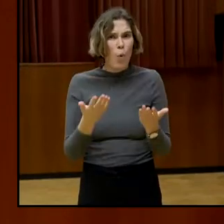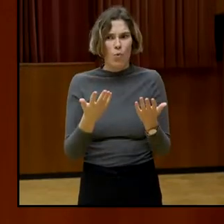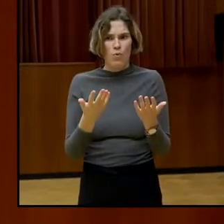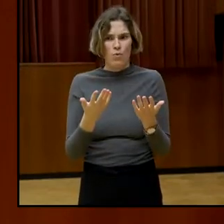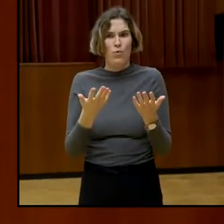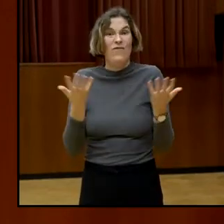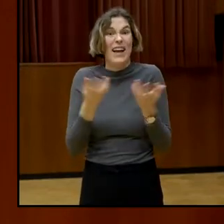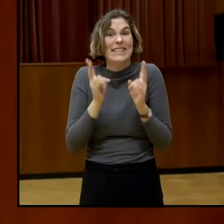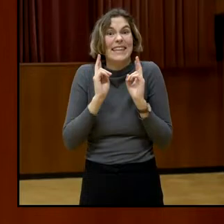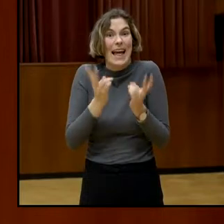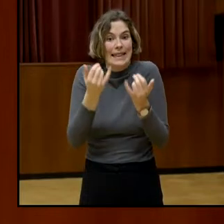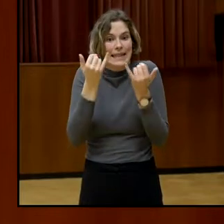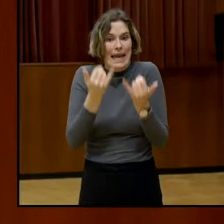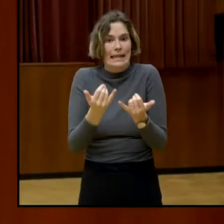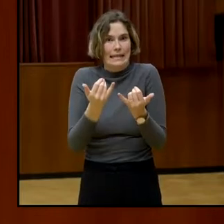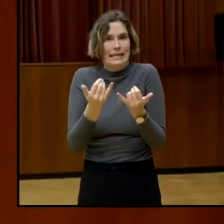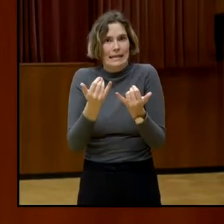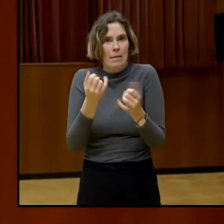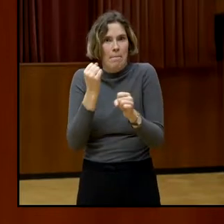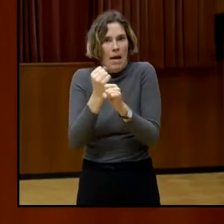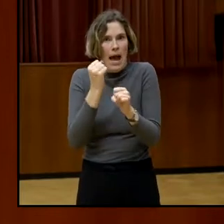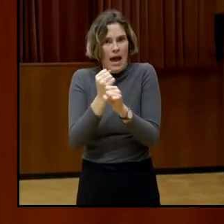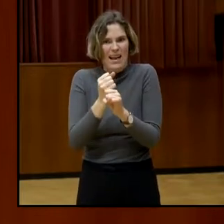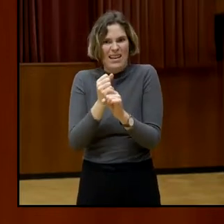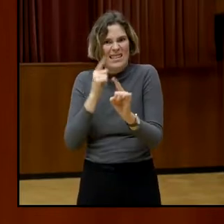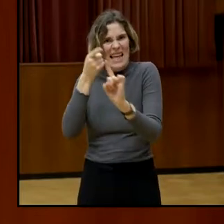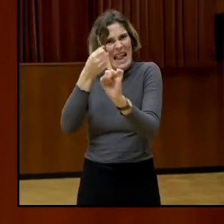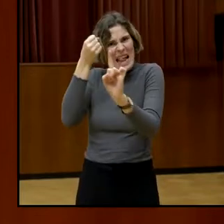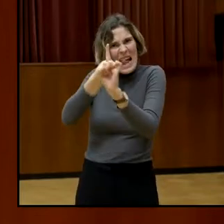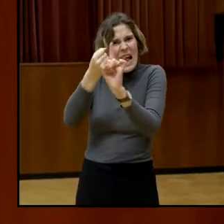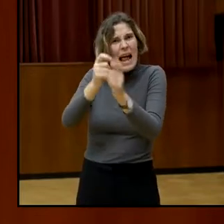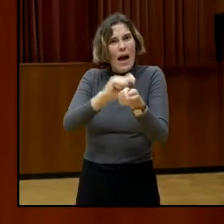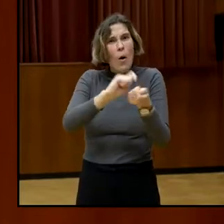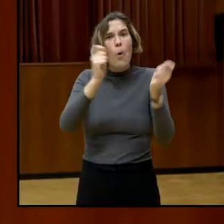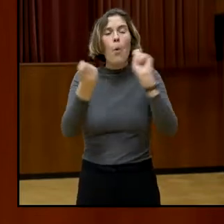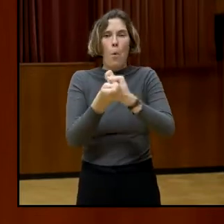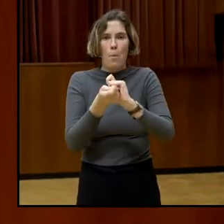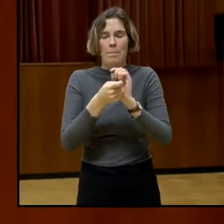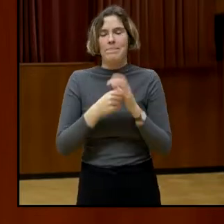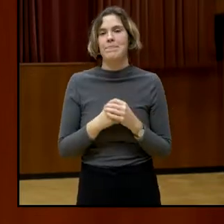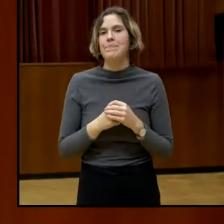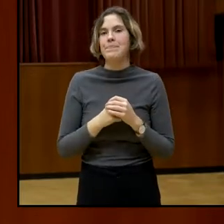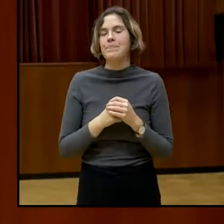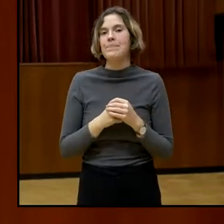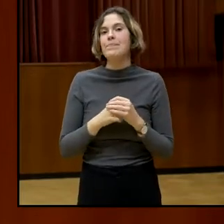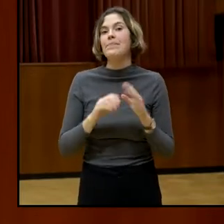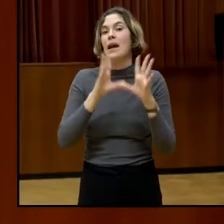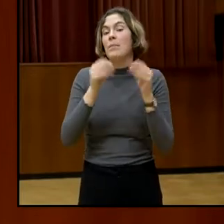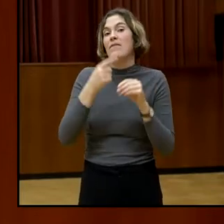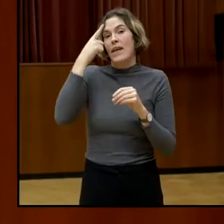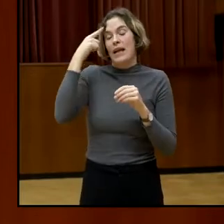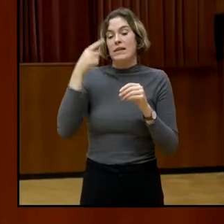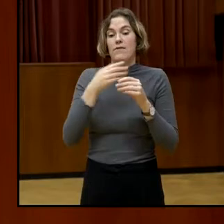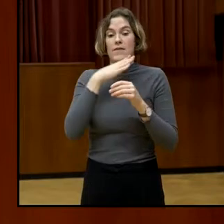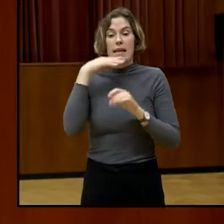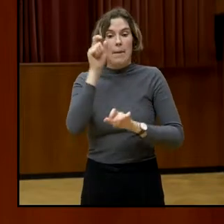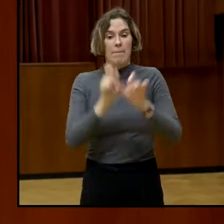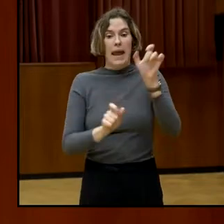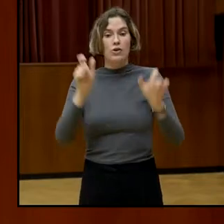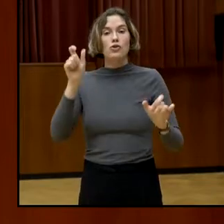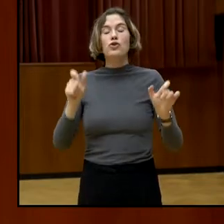Also das Ganze hängt mit, also sozusagen der wachsende Anteil an Menschen, die ausgeschlossen sind,